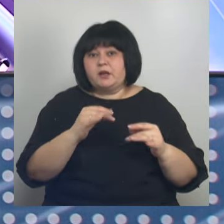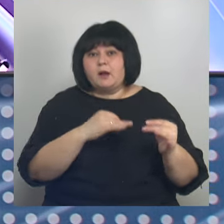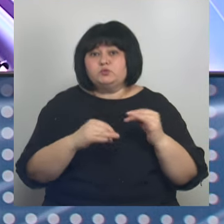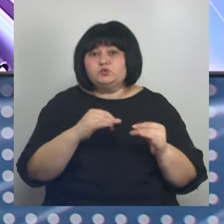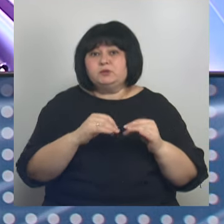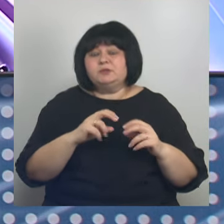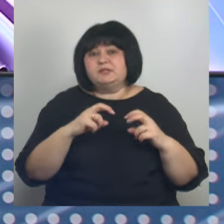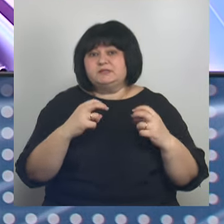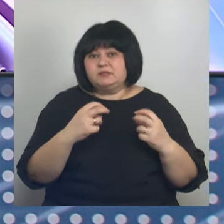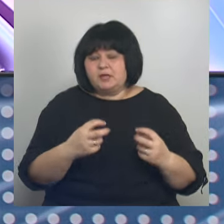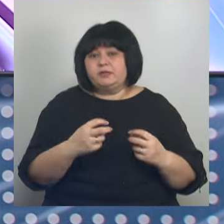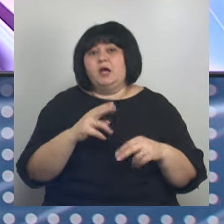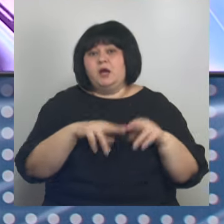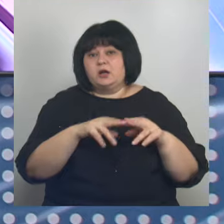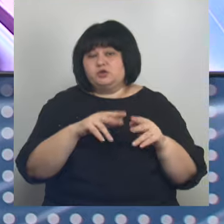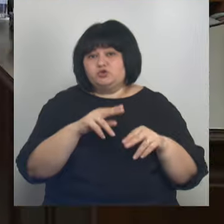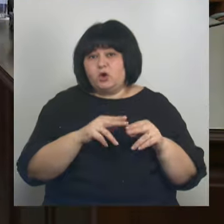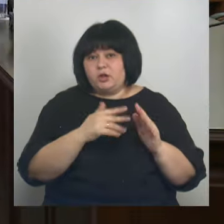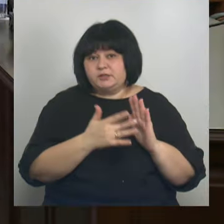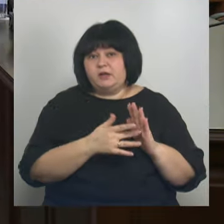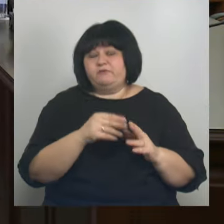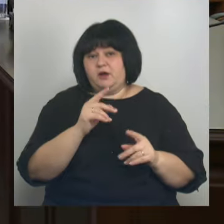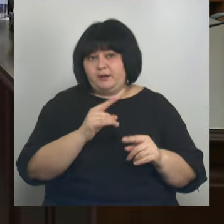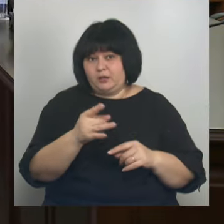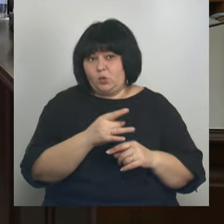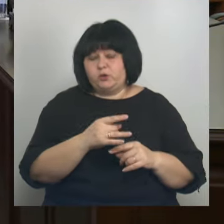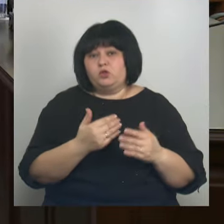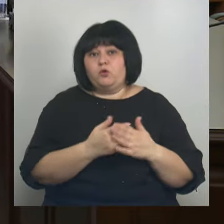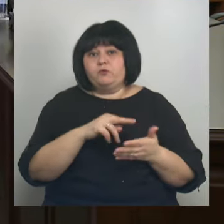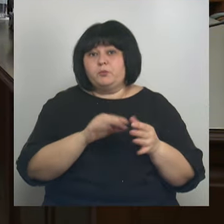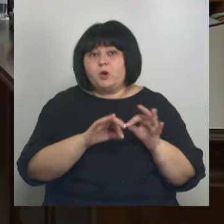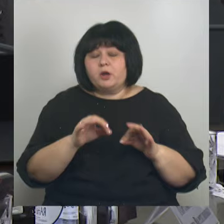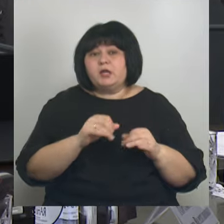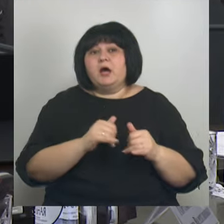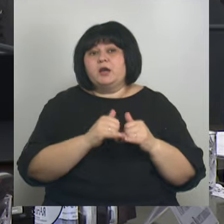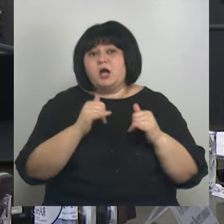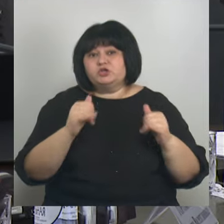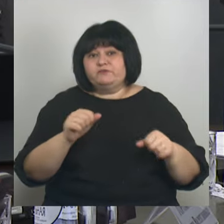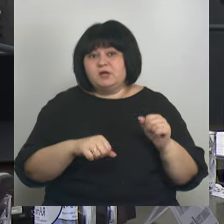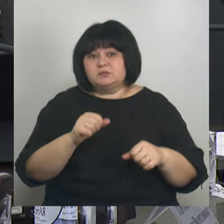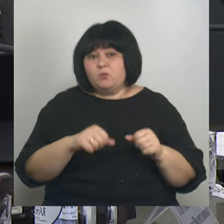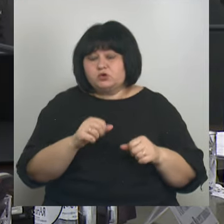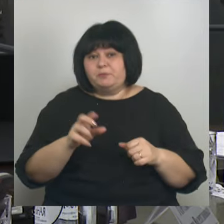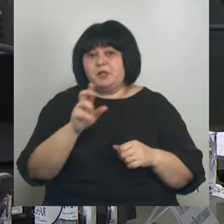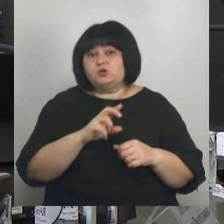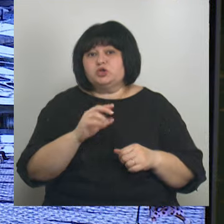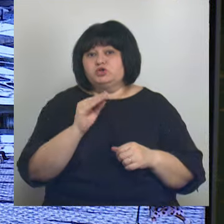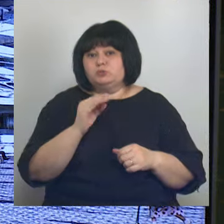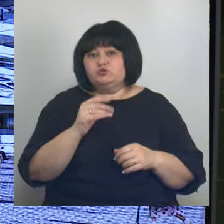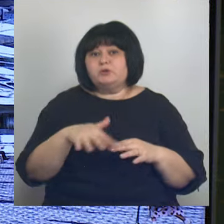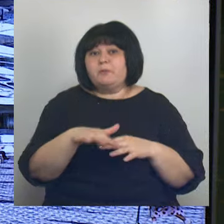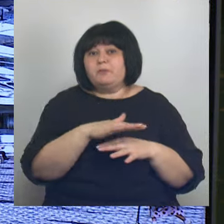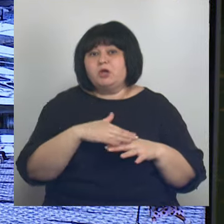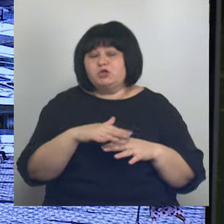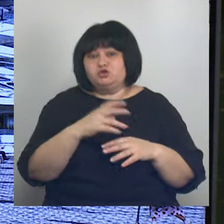заседании Архитектурно-градостроительного совета региона. Новый проект расширит возможности белгородской жемчужины на побережье Черного